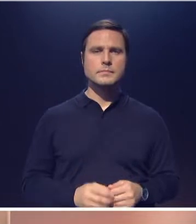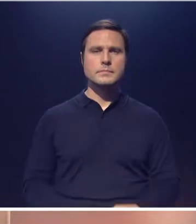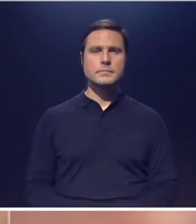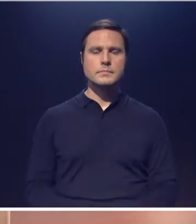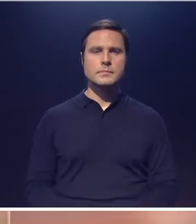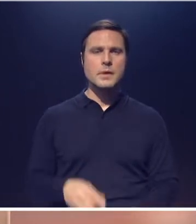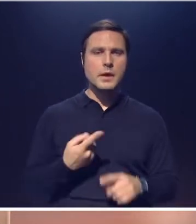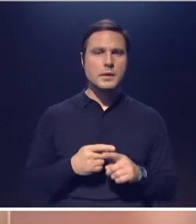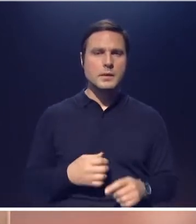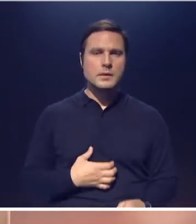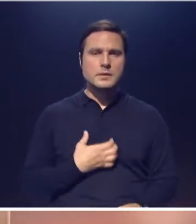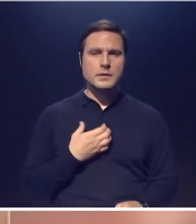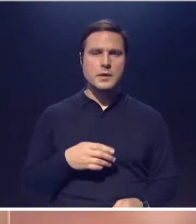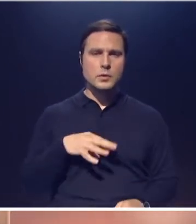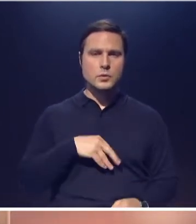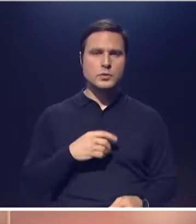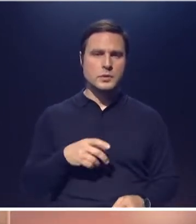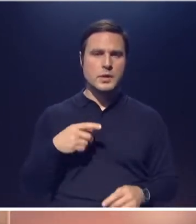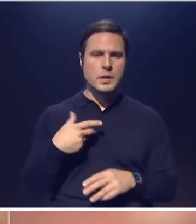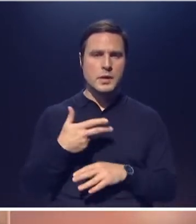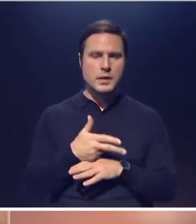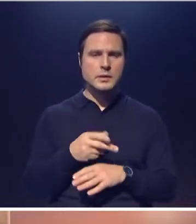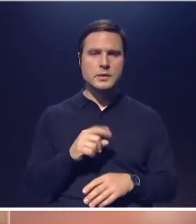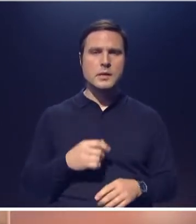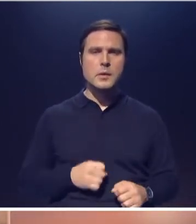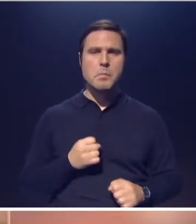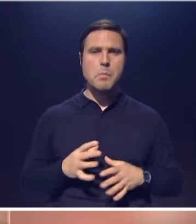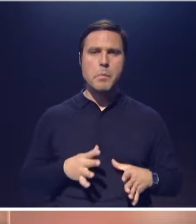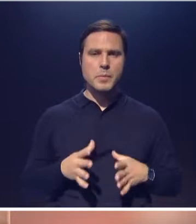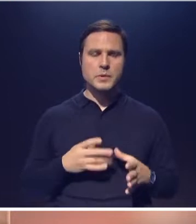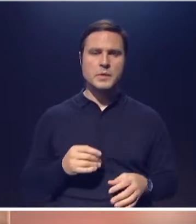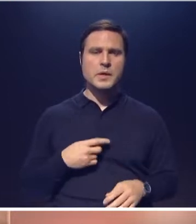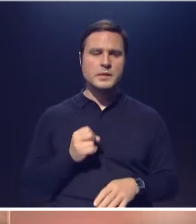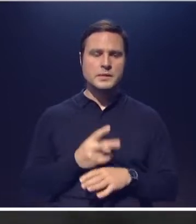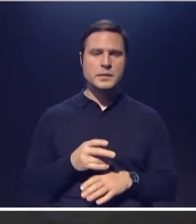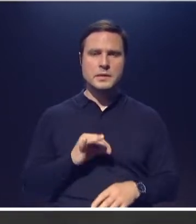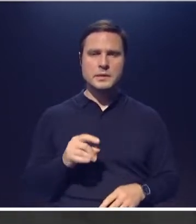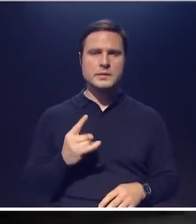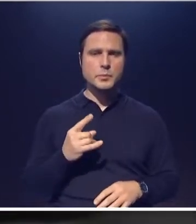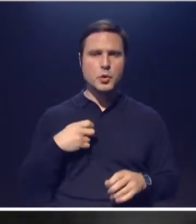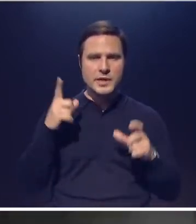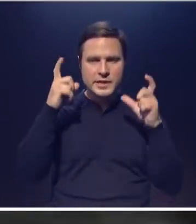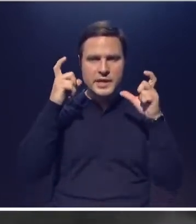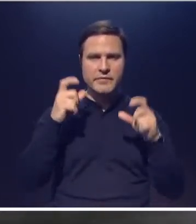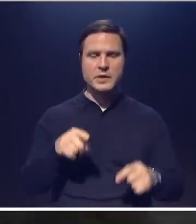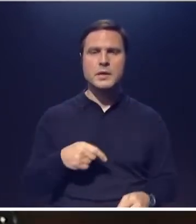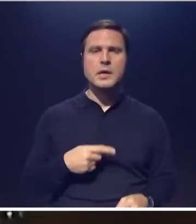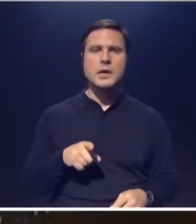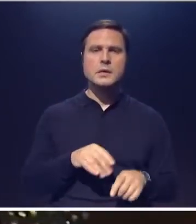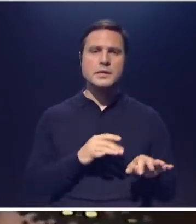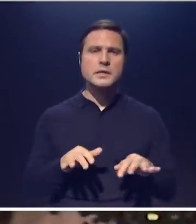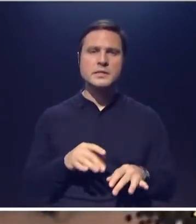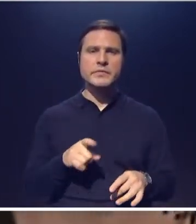Эти леденящие душу кадры не что иное, как попытка изгнать из ребенка дьявола. Во всяком случае, так действие